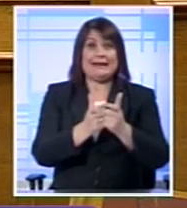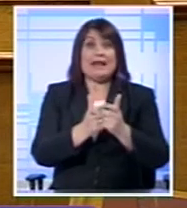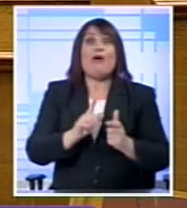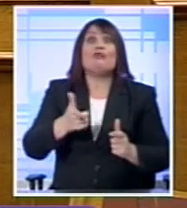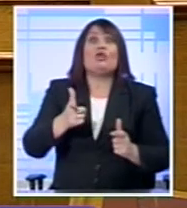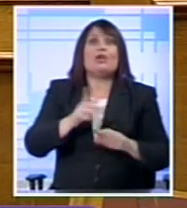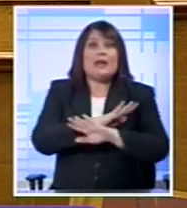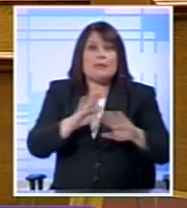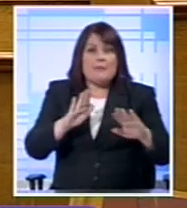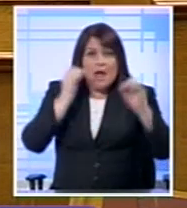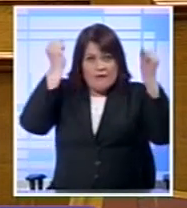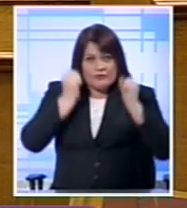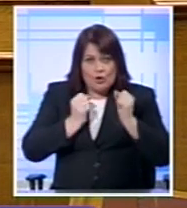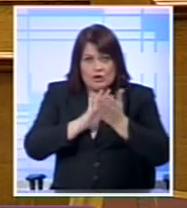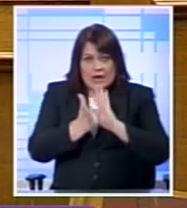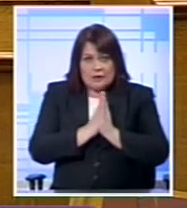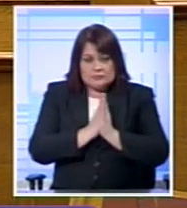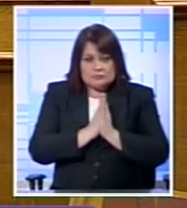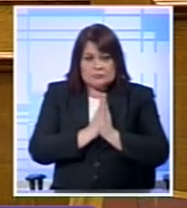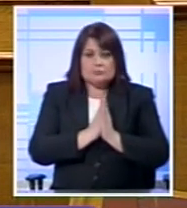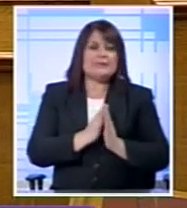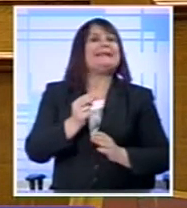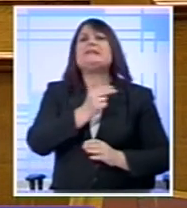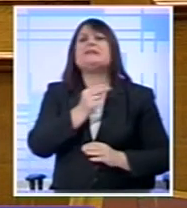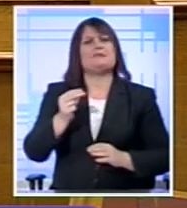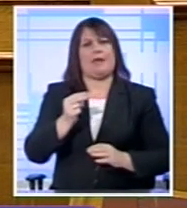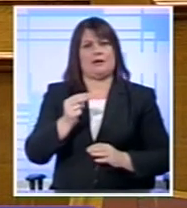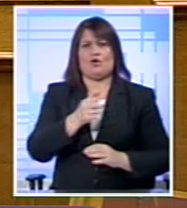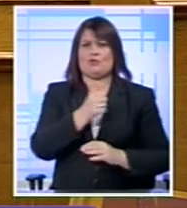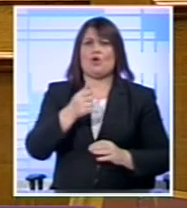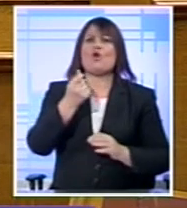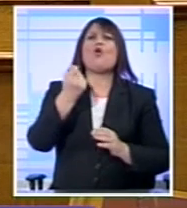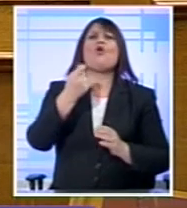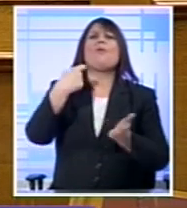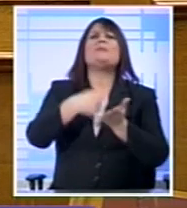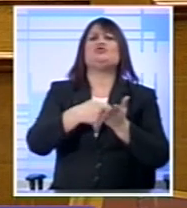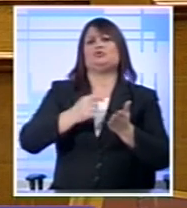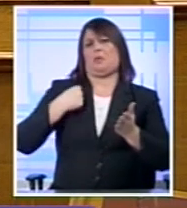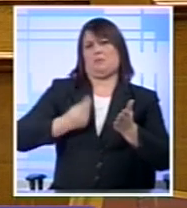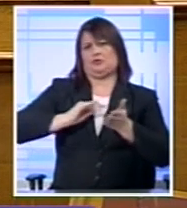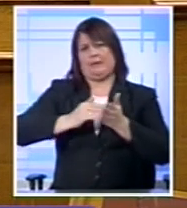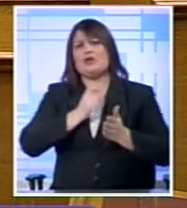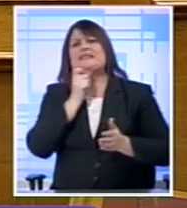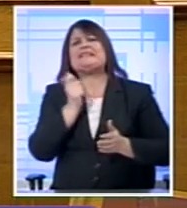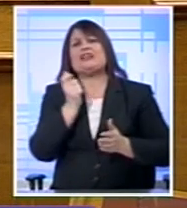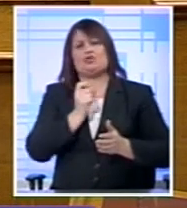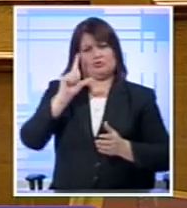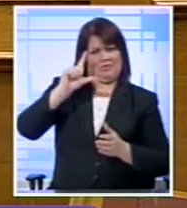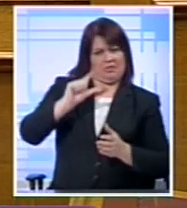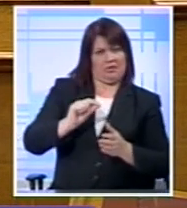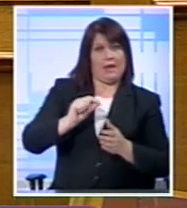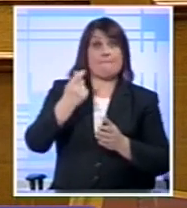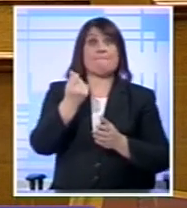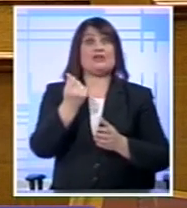Δεν θα ήταν κάποια μείωση Μισθού του δημόσιου υπαλλήλου Ή του συνταξιούχου Θα ήταν